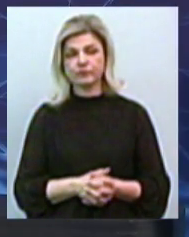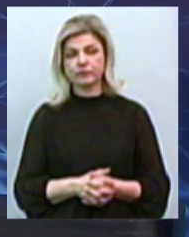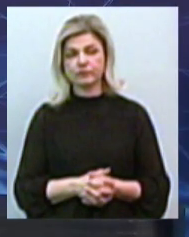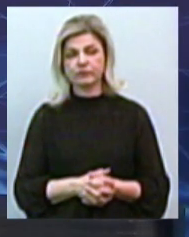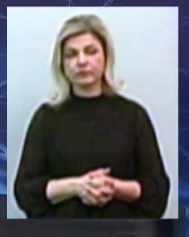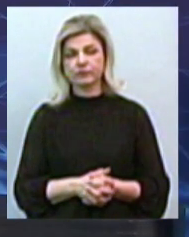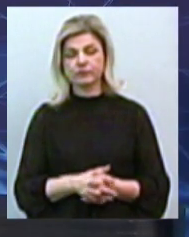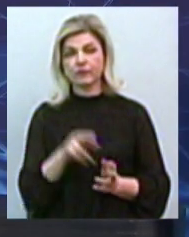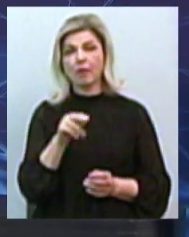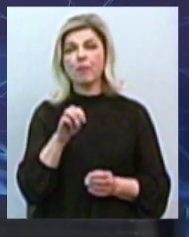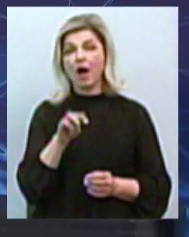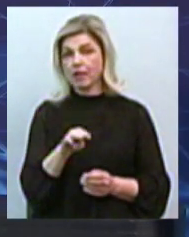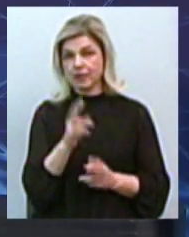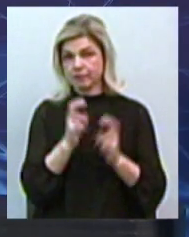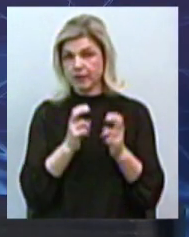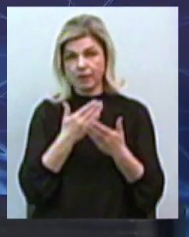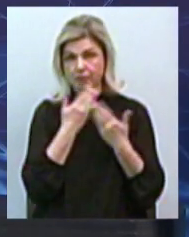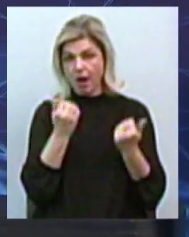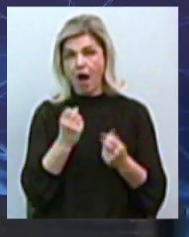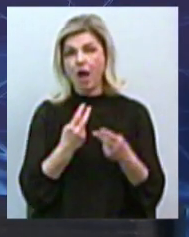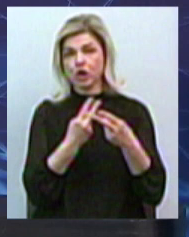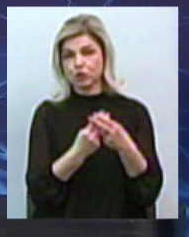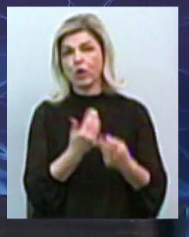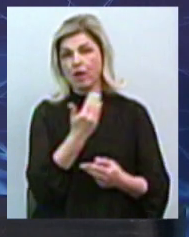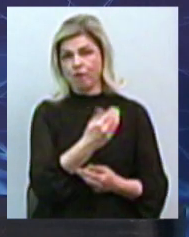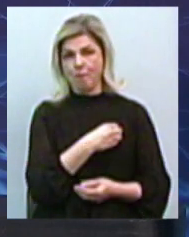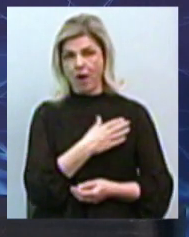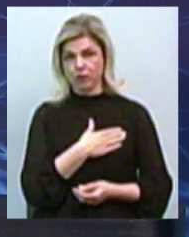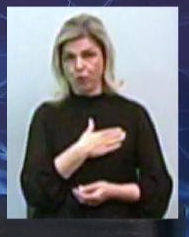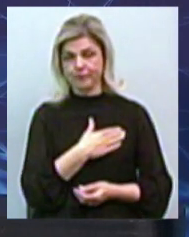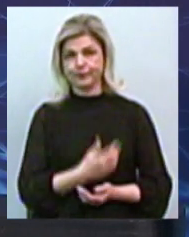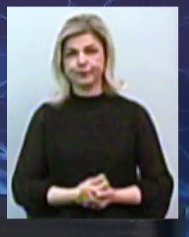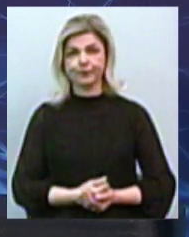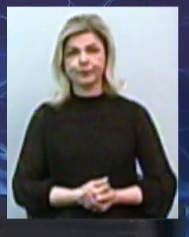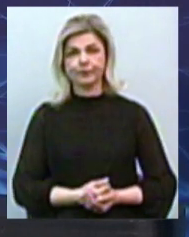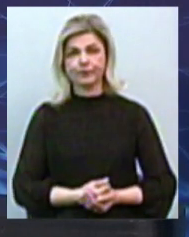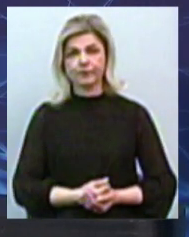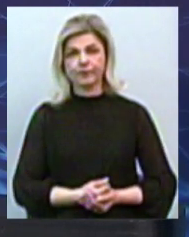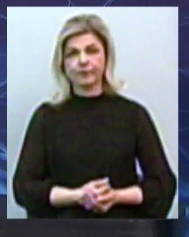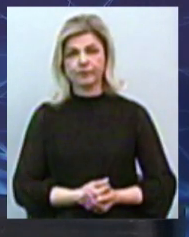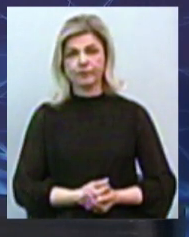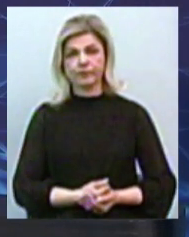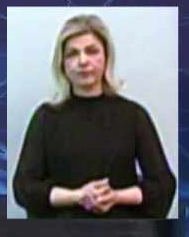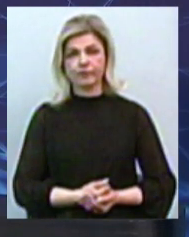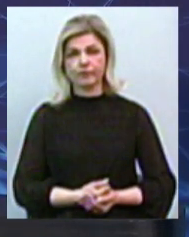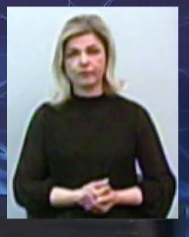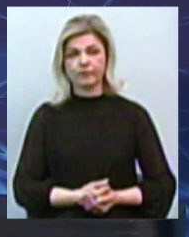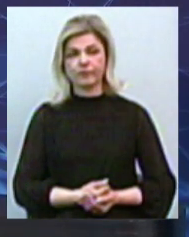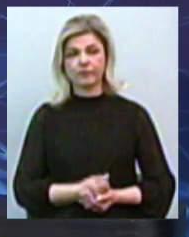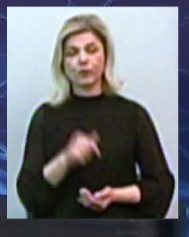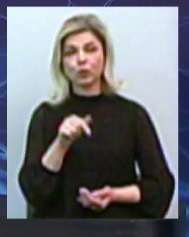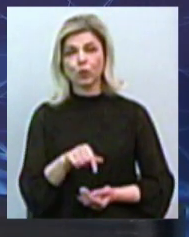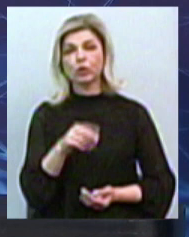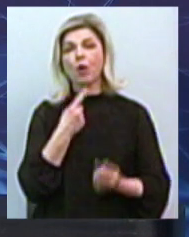Тобто, ПАТ не існує, але арештовано саме його майно. Ну, насправді, мова ж про майно